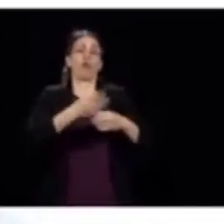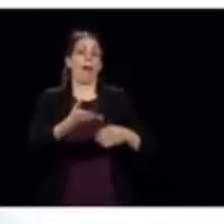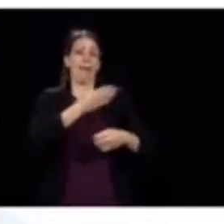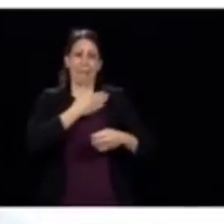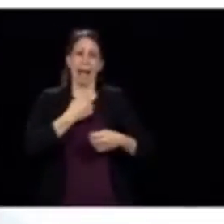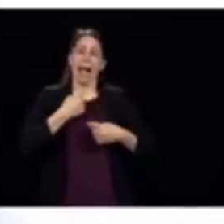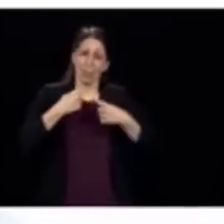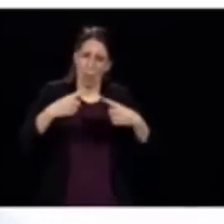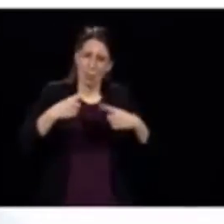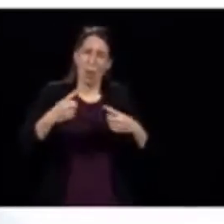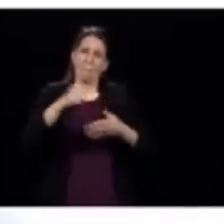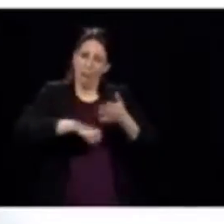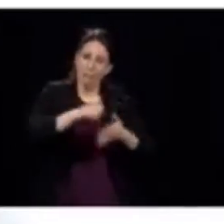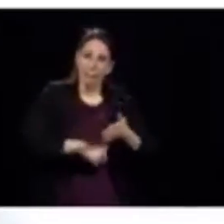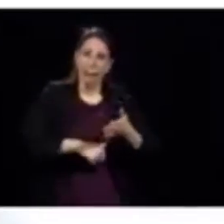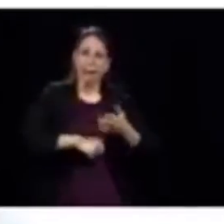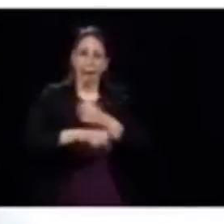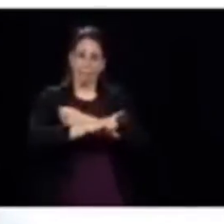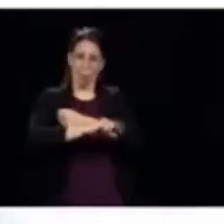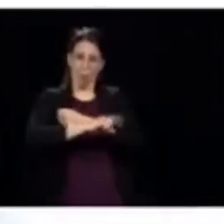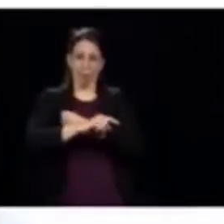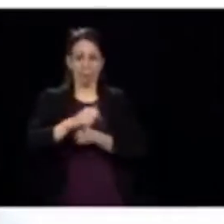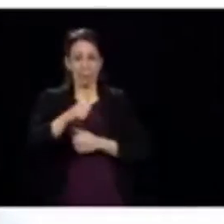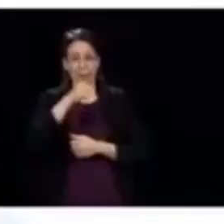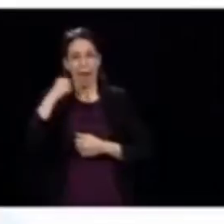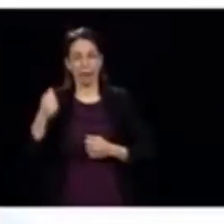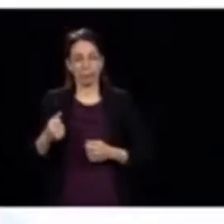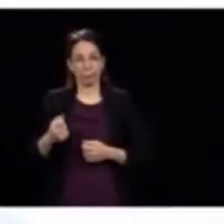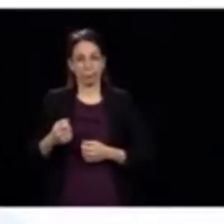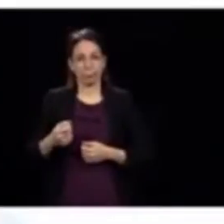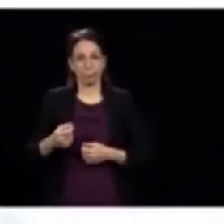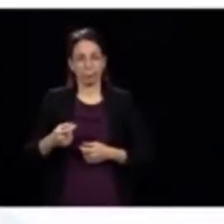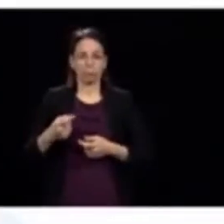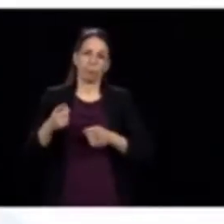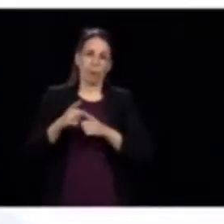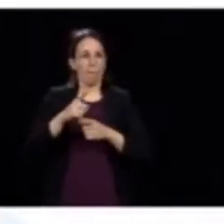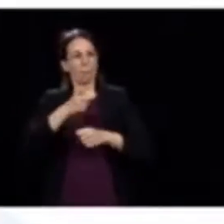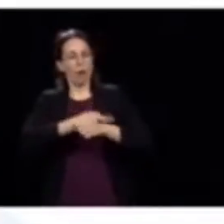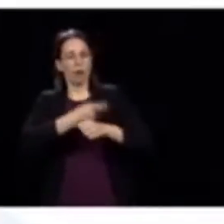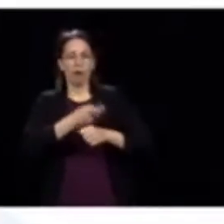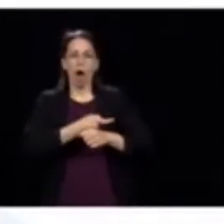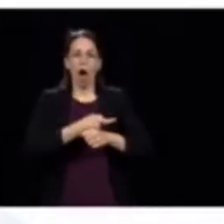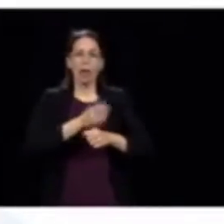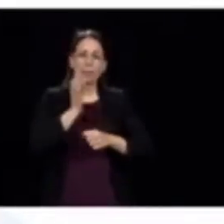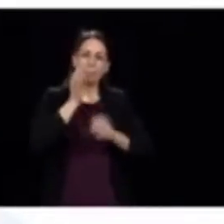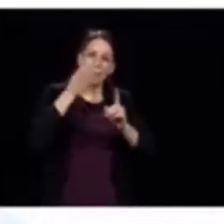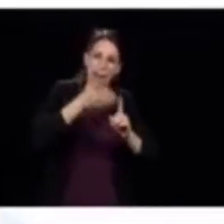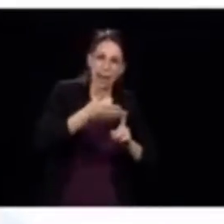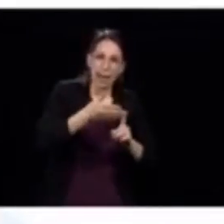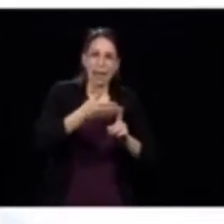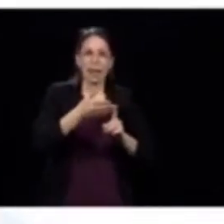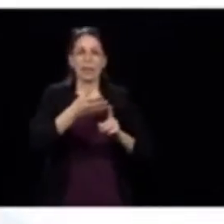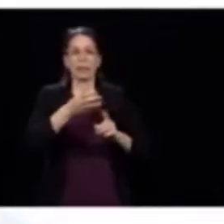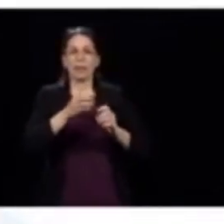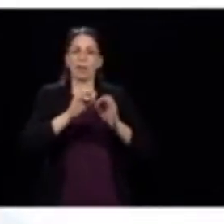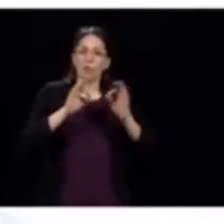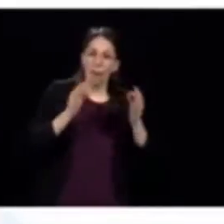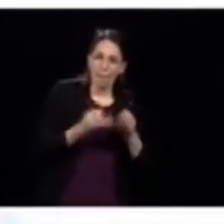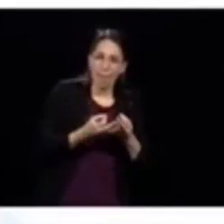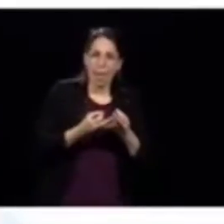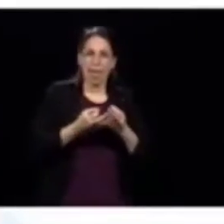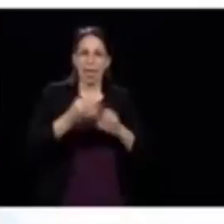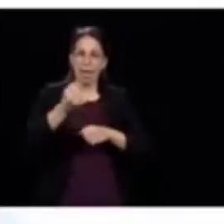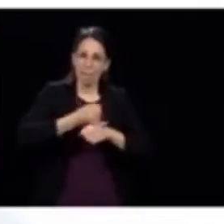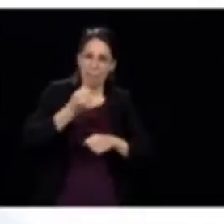2000 employés, hier, on a eu des médecins, spécialistes et généralistes, des infirmières, des